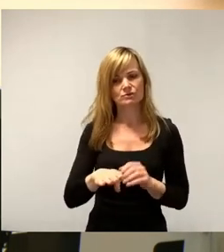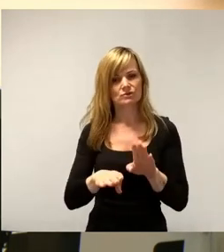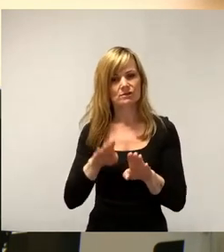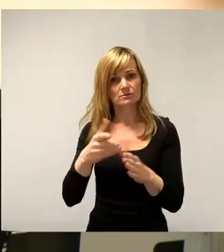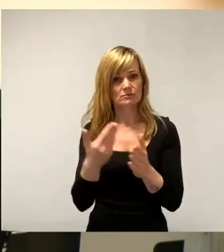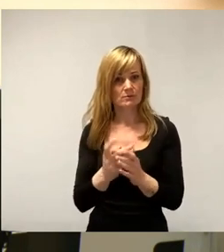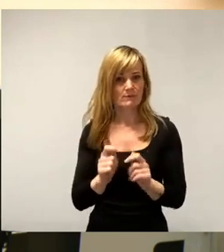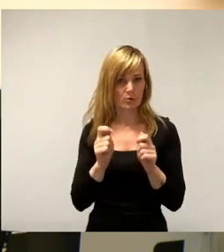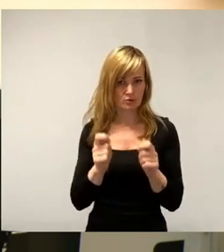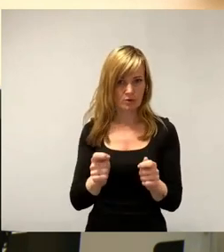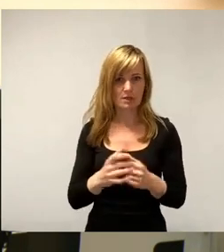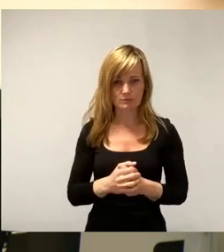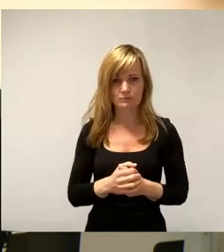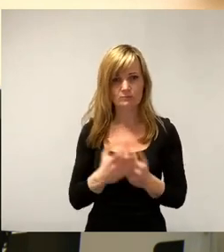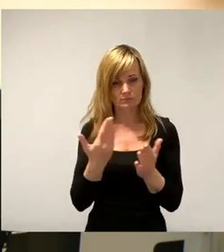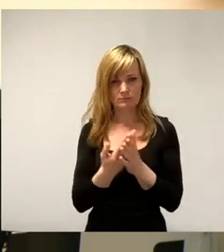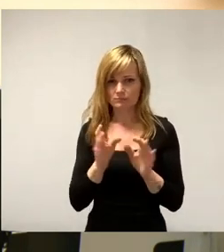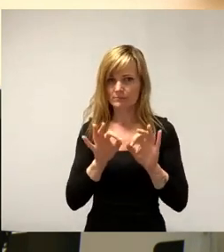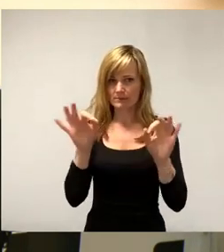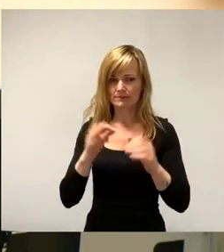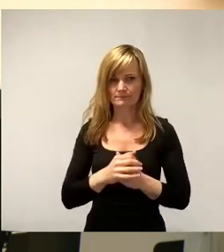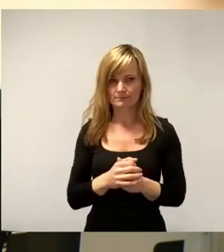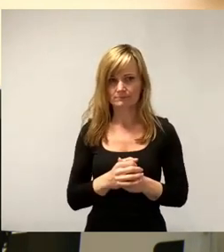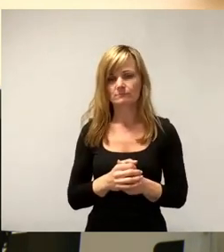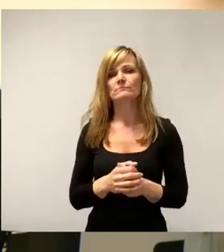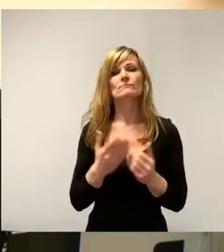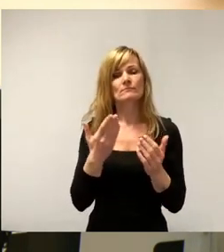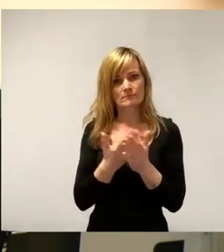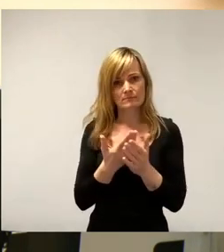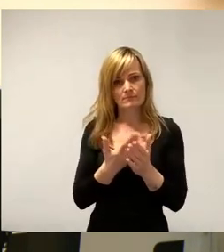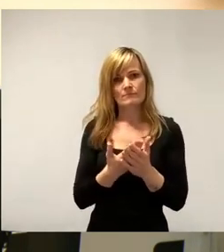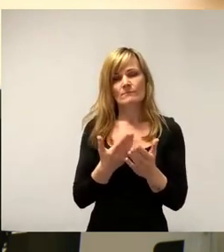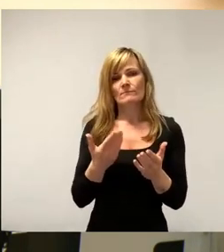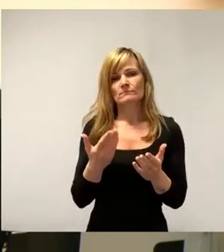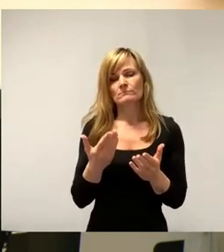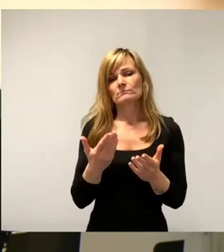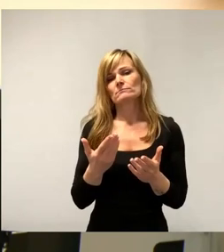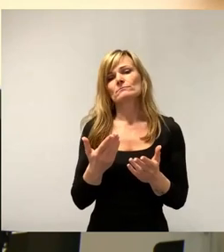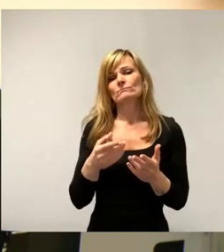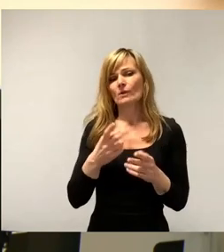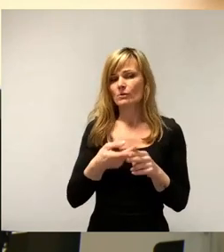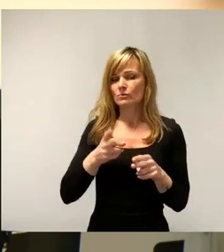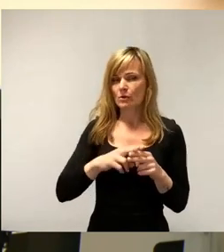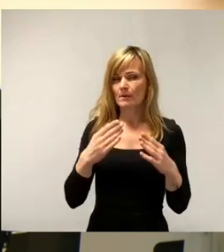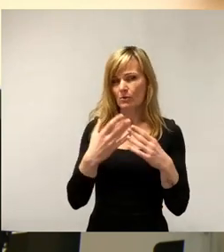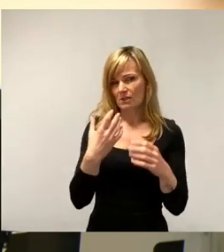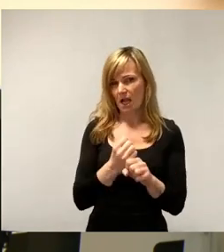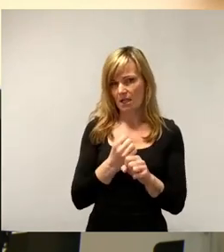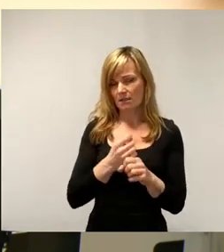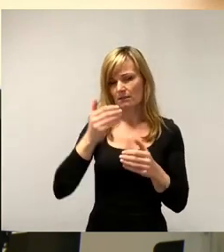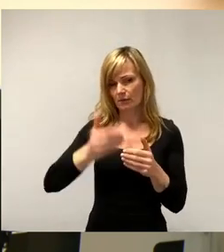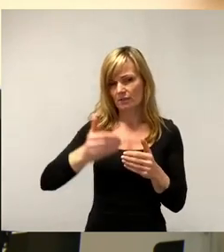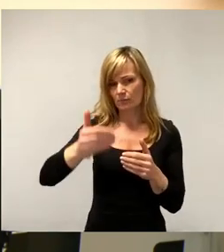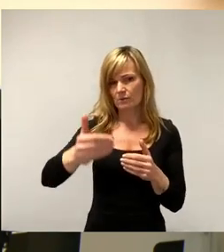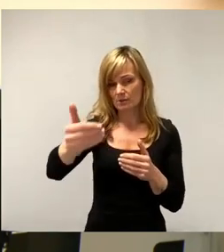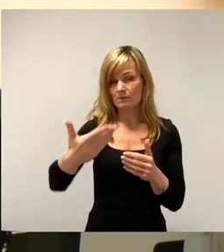macht es auch umso besser, weil nämlich dadurch auch quasi mindestens im Doppelhaushaltsrhythmus auch darüber entschieden werden kann, wie ja schon